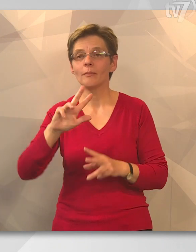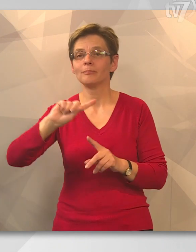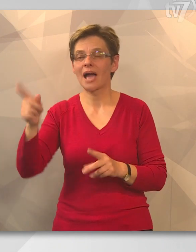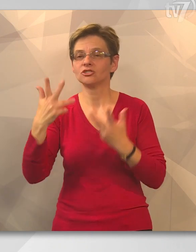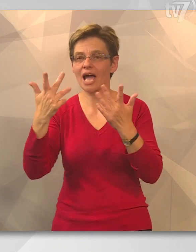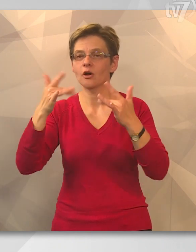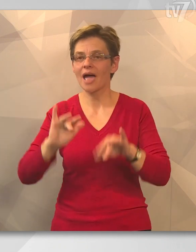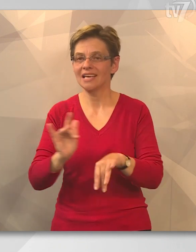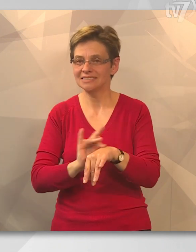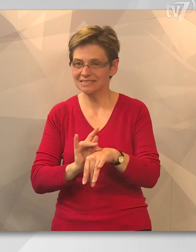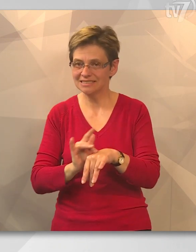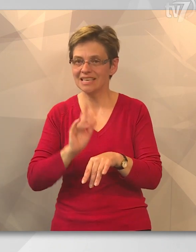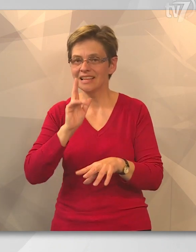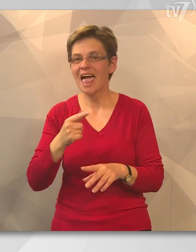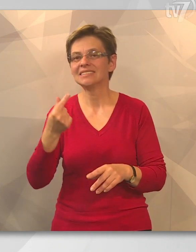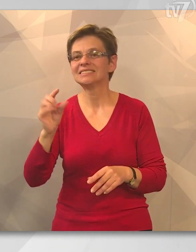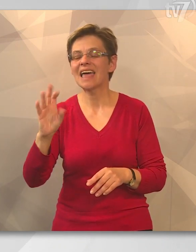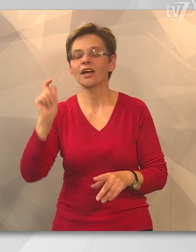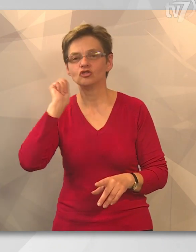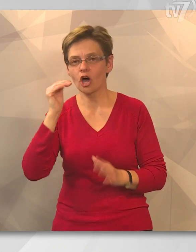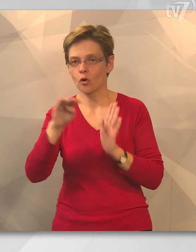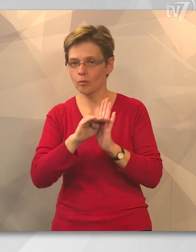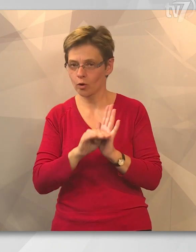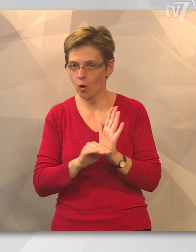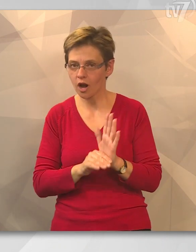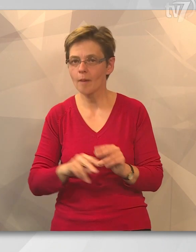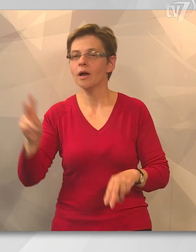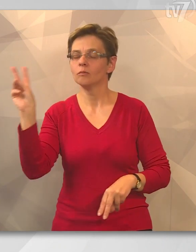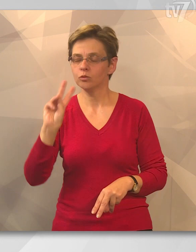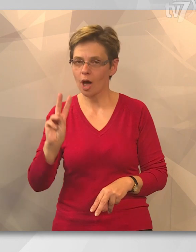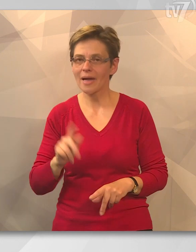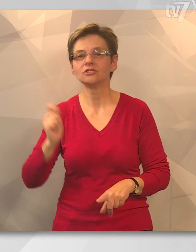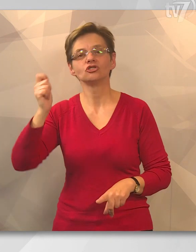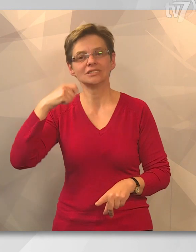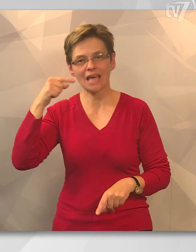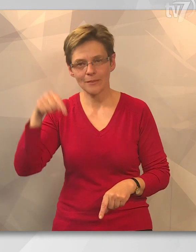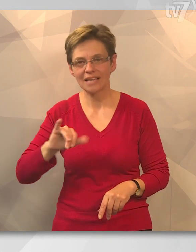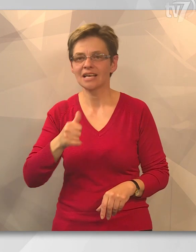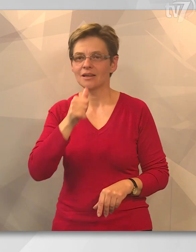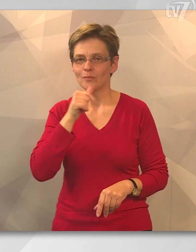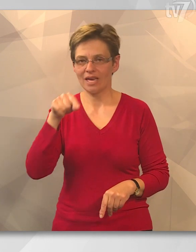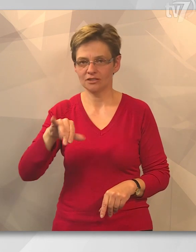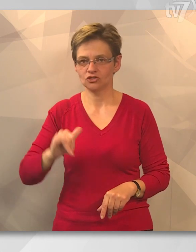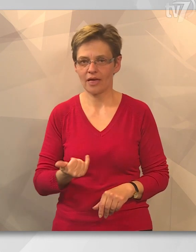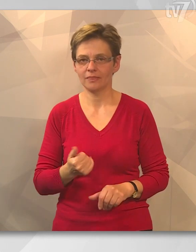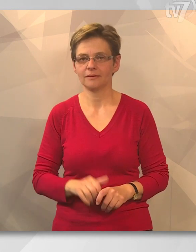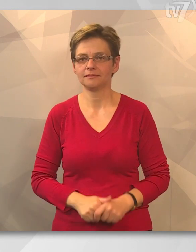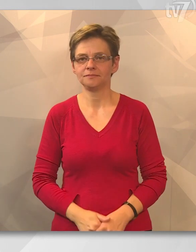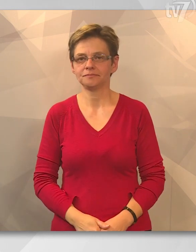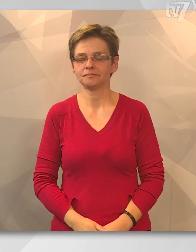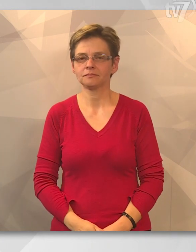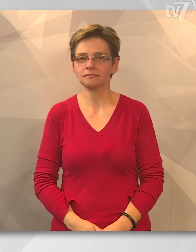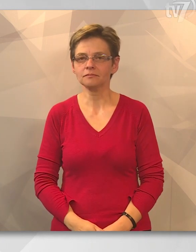további három helyszínen is találkozhatnak a Tegcsajok programmal a középiskolás lányok Budapesten, Debrecenben és Pécset.